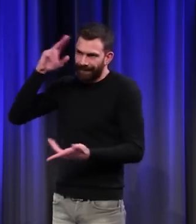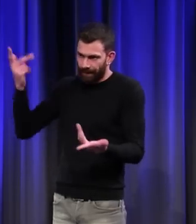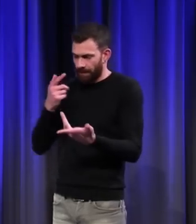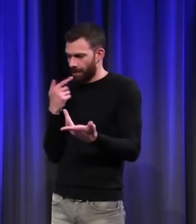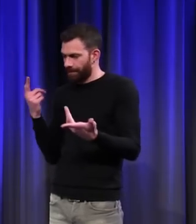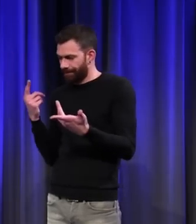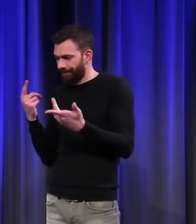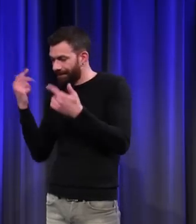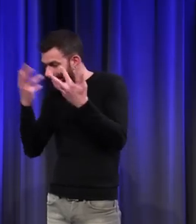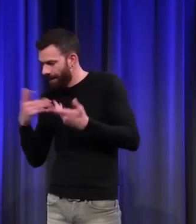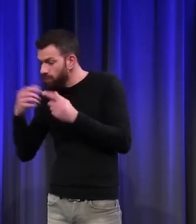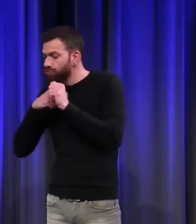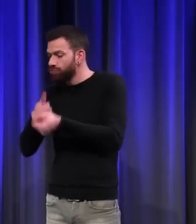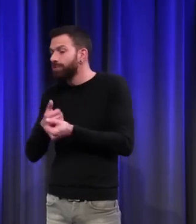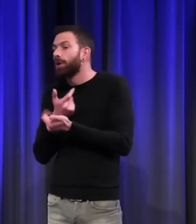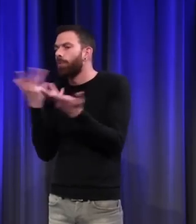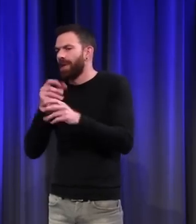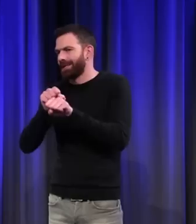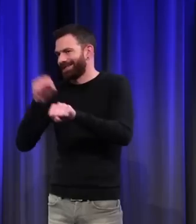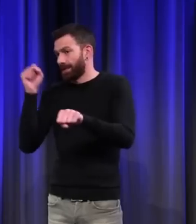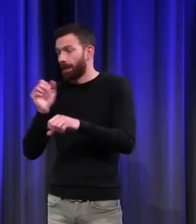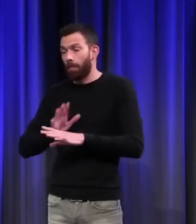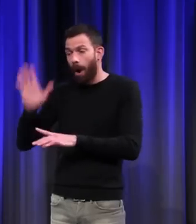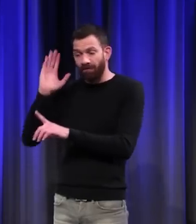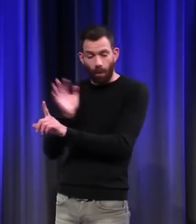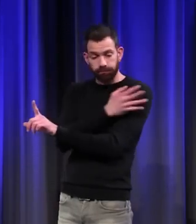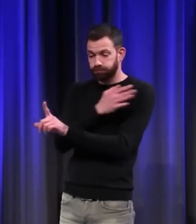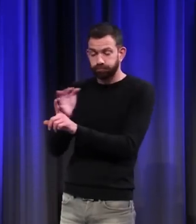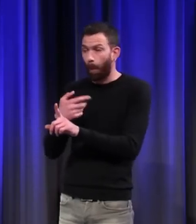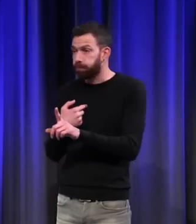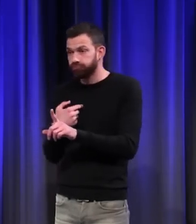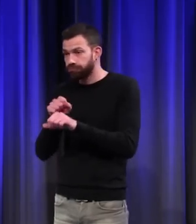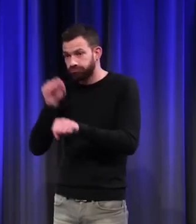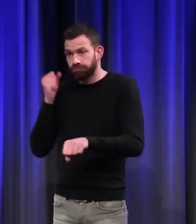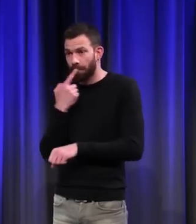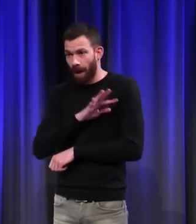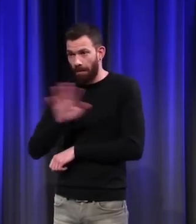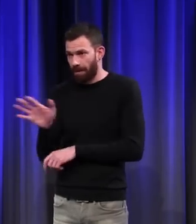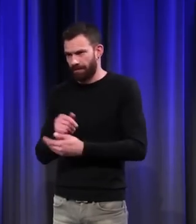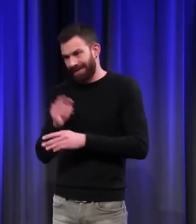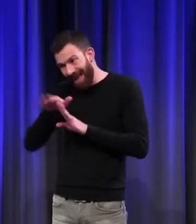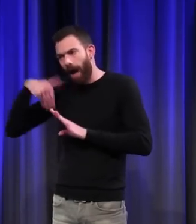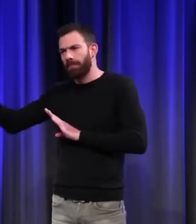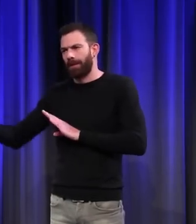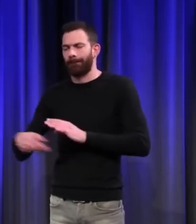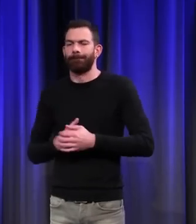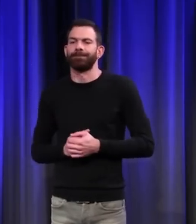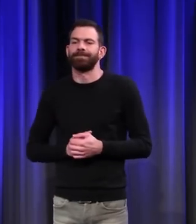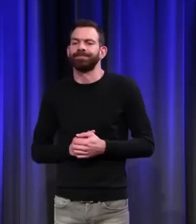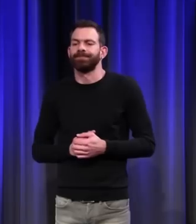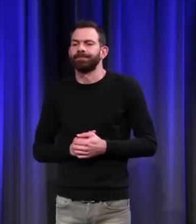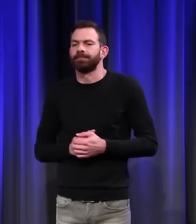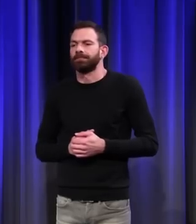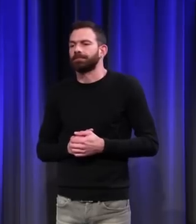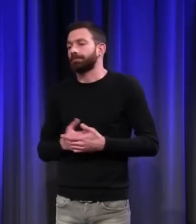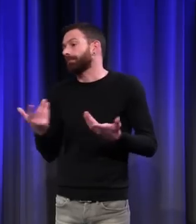compter par siècle. Mais avant, on ne le fait pas. Donc,'est quelque chose de postérieur au Moyen-Âge. Donc, il